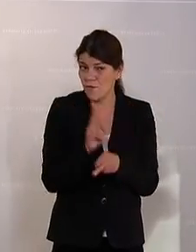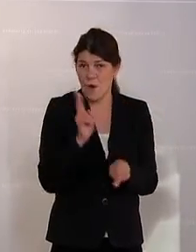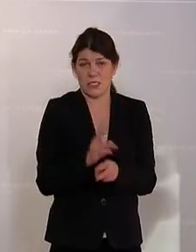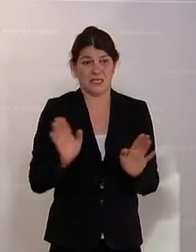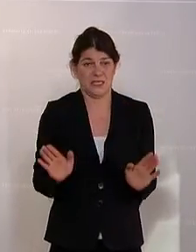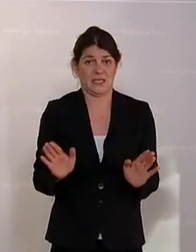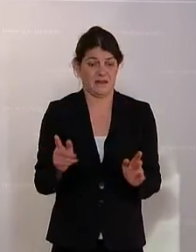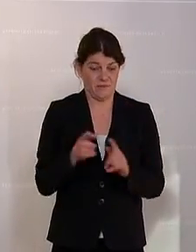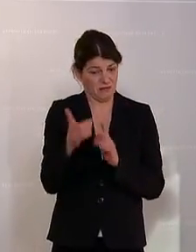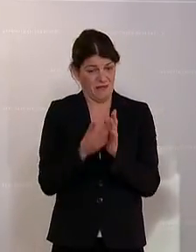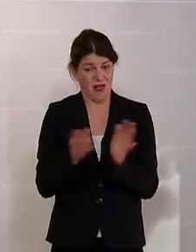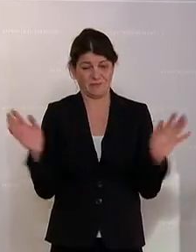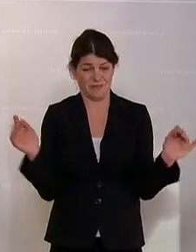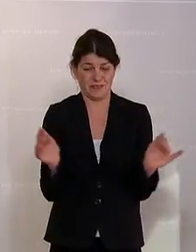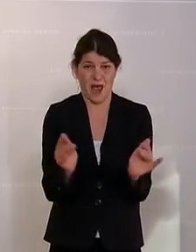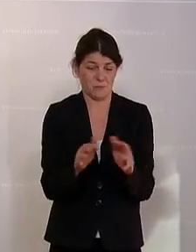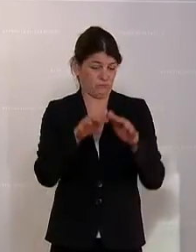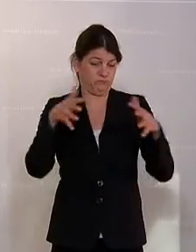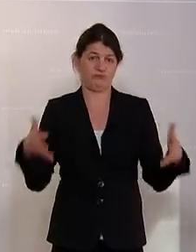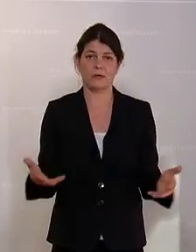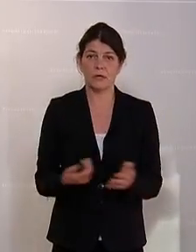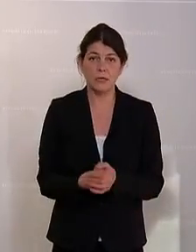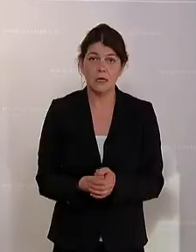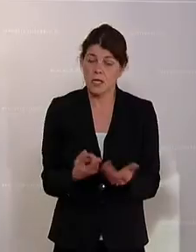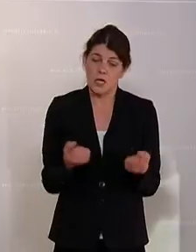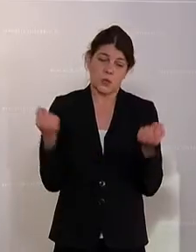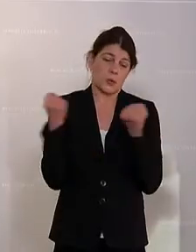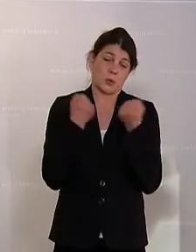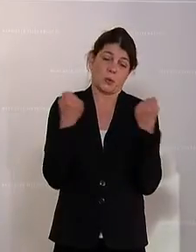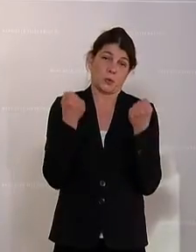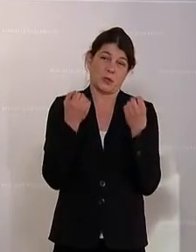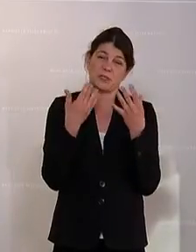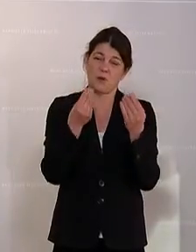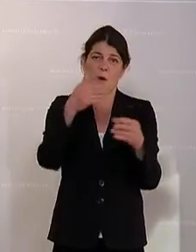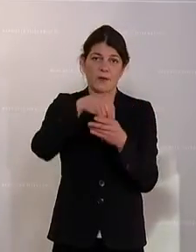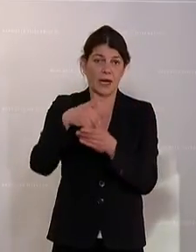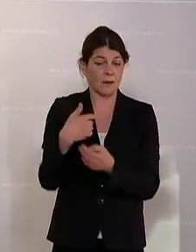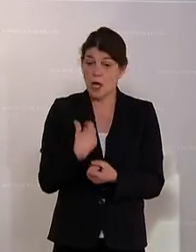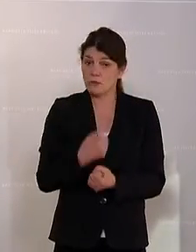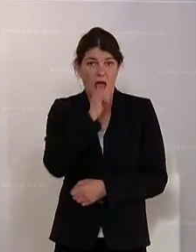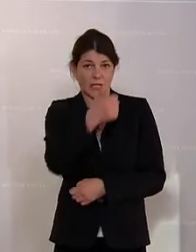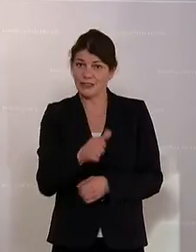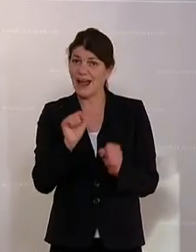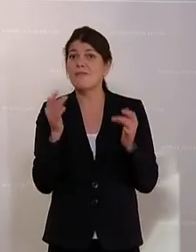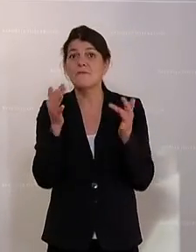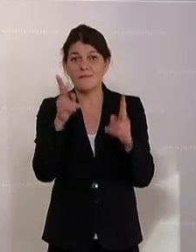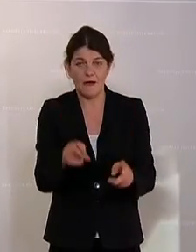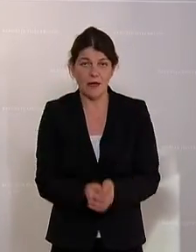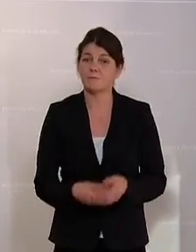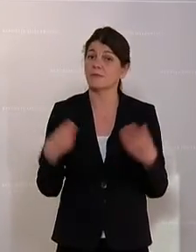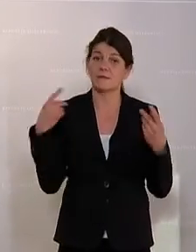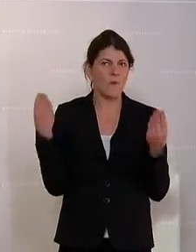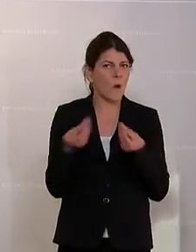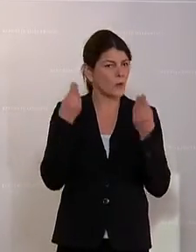einer Datensammlung, die eine Dimension annimmt, die wir ganz schwer einschätzen können, ist, weil ich